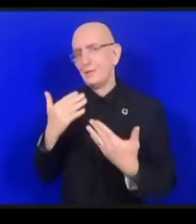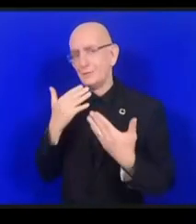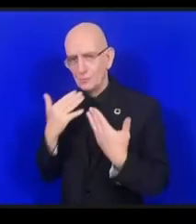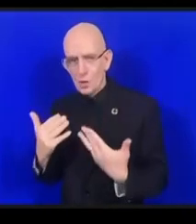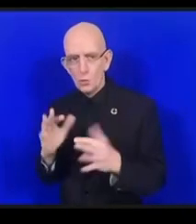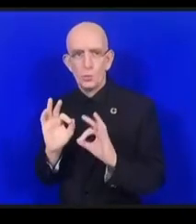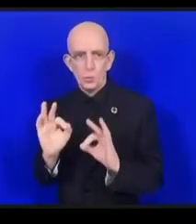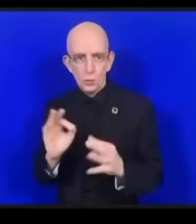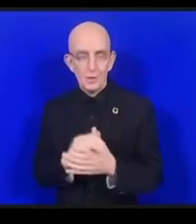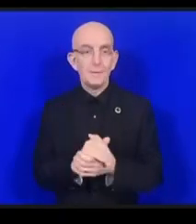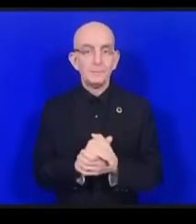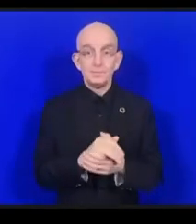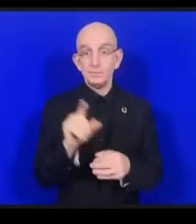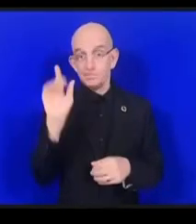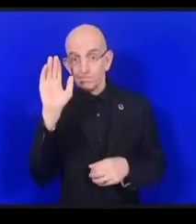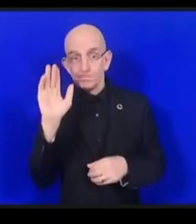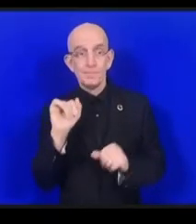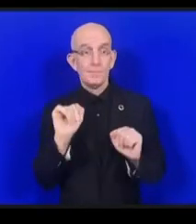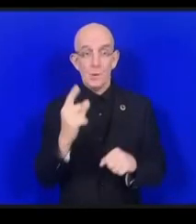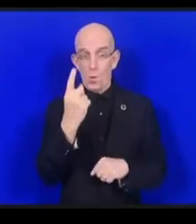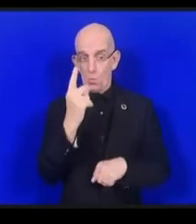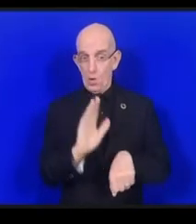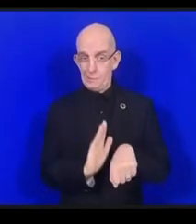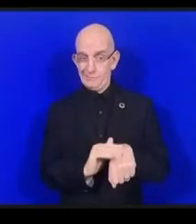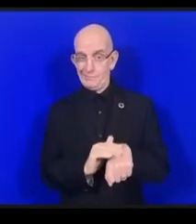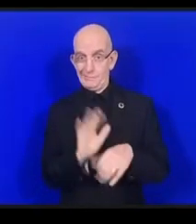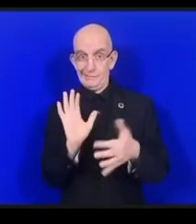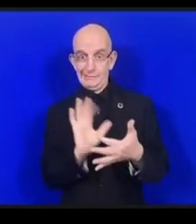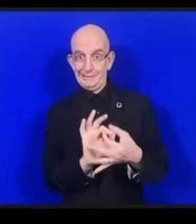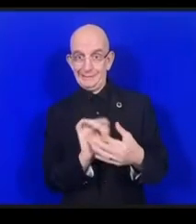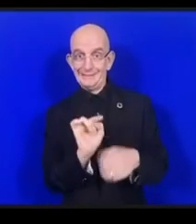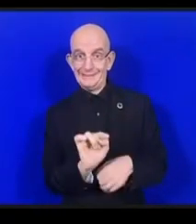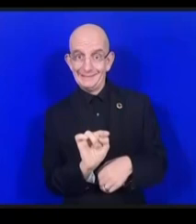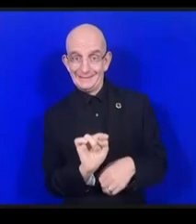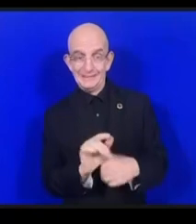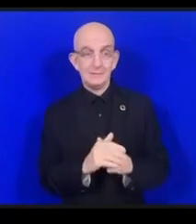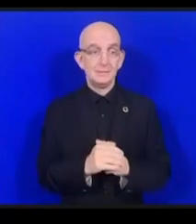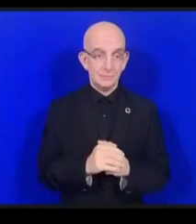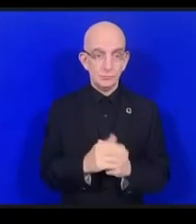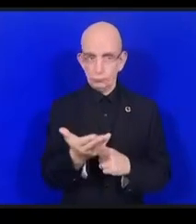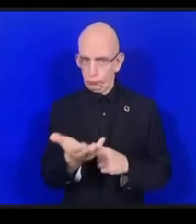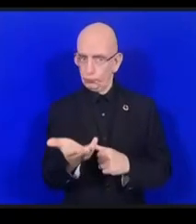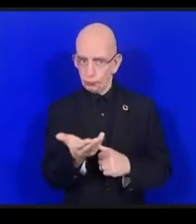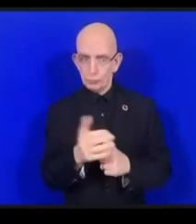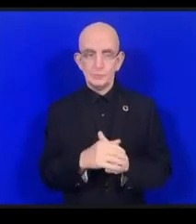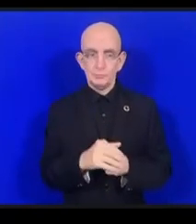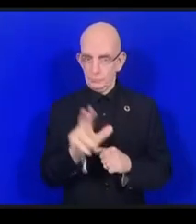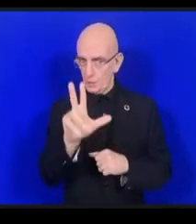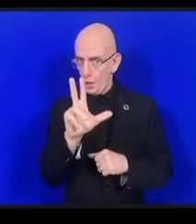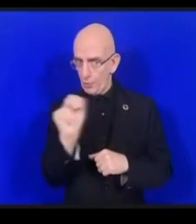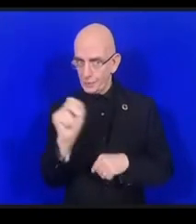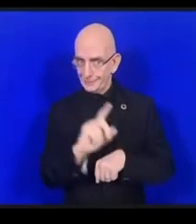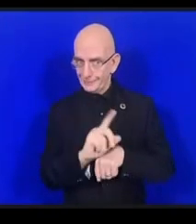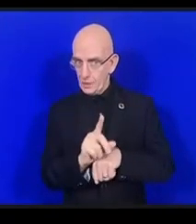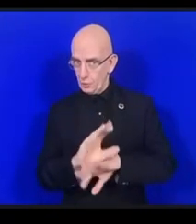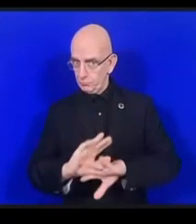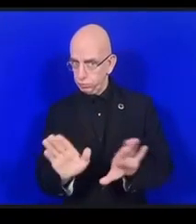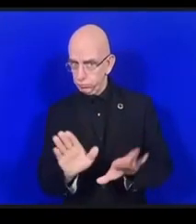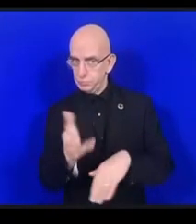commentaire à ce propos si vous me le permettez oui 30 secondes j'aimerais vous implorer